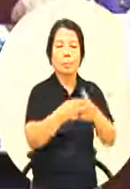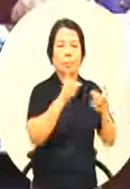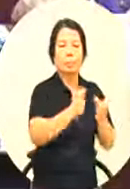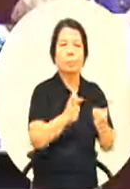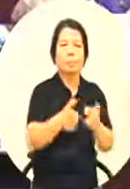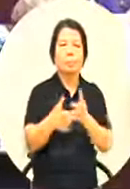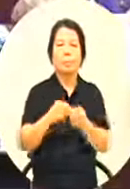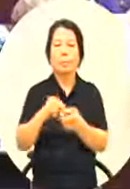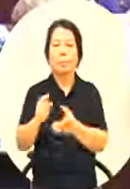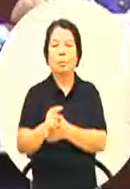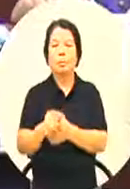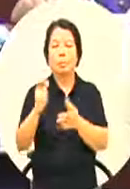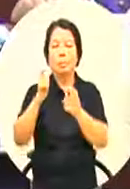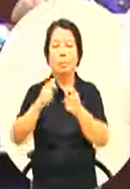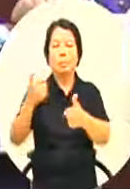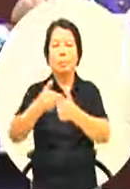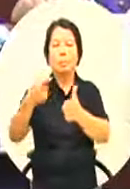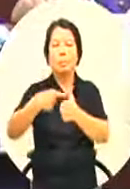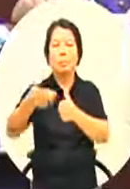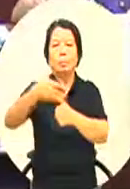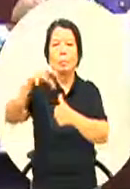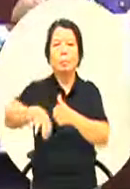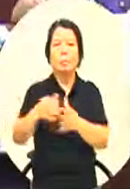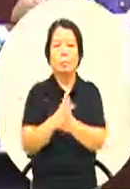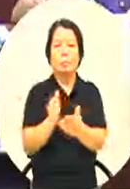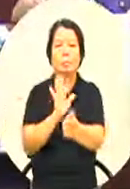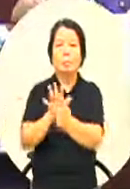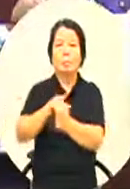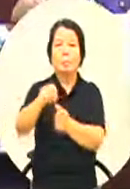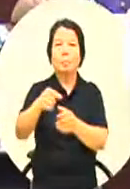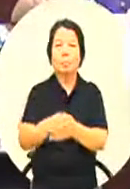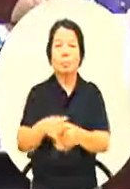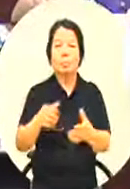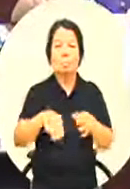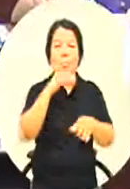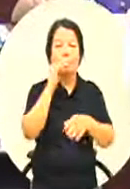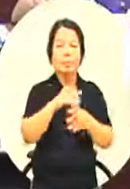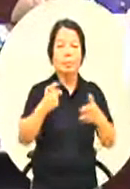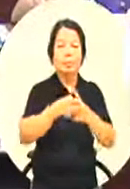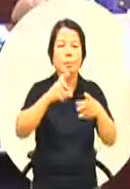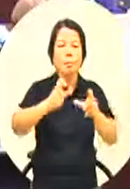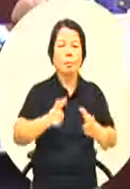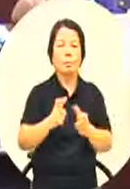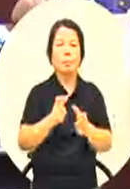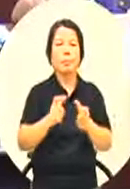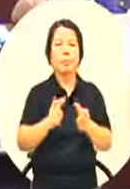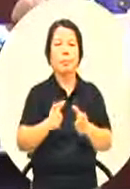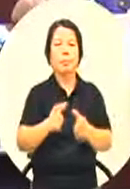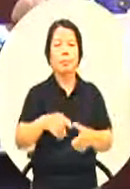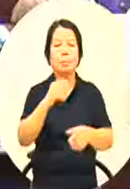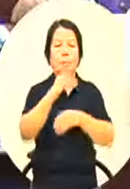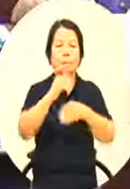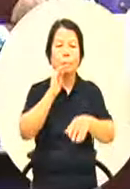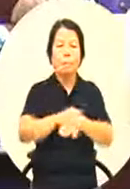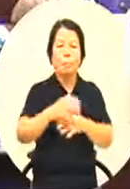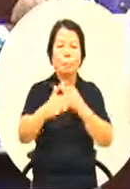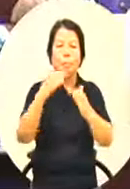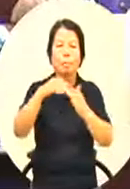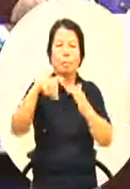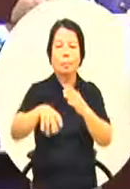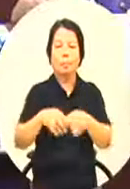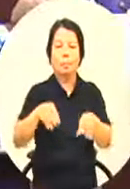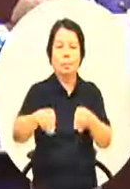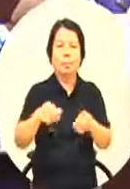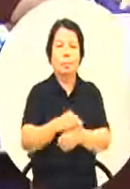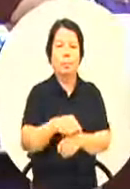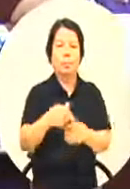院愿意来走入社区走入学校所以就成立了小港的健康学员那健康学员的医生跟护理师呢都定